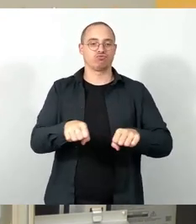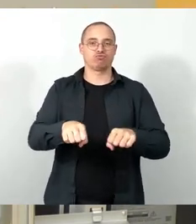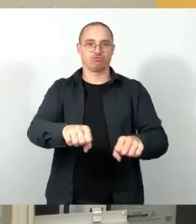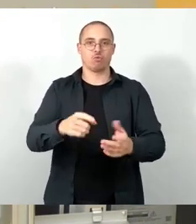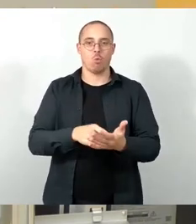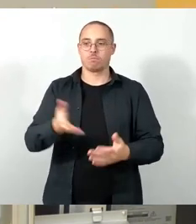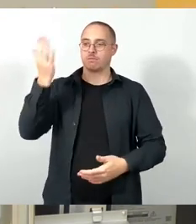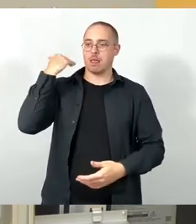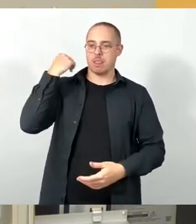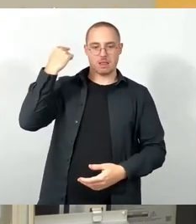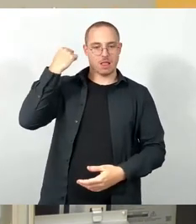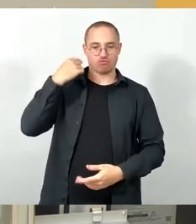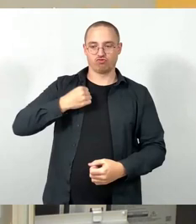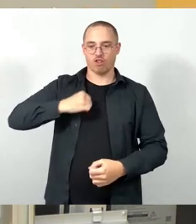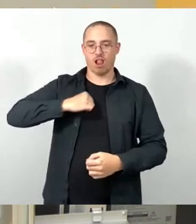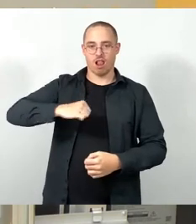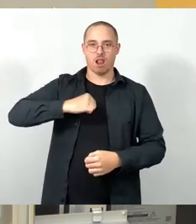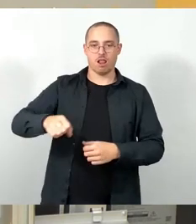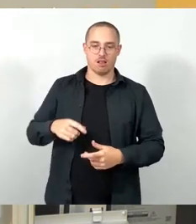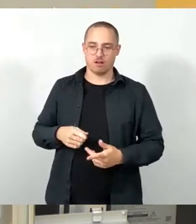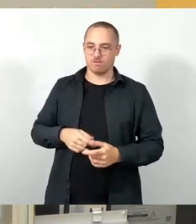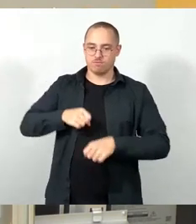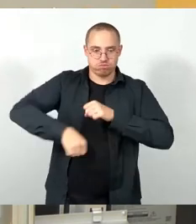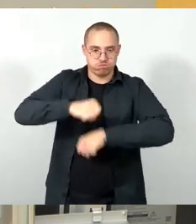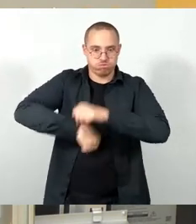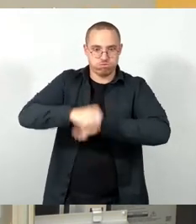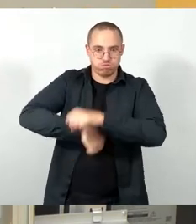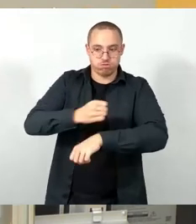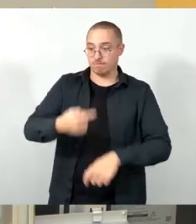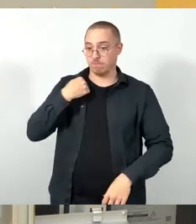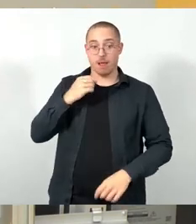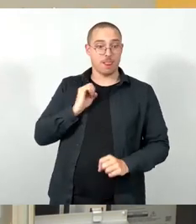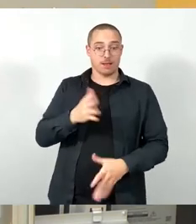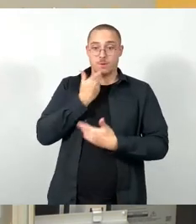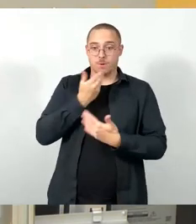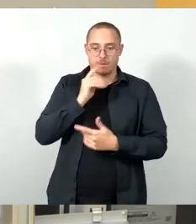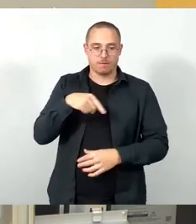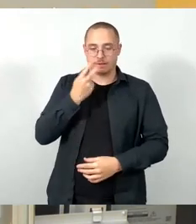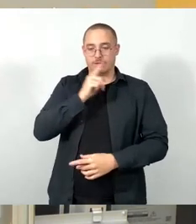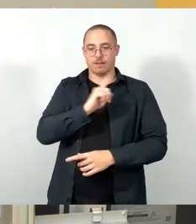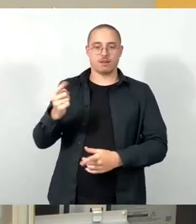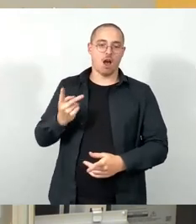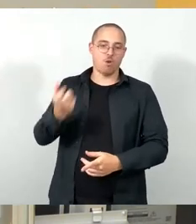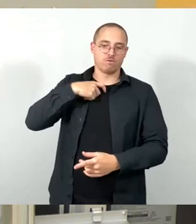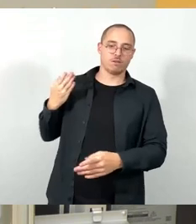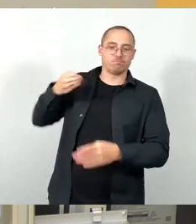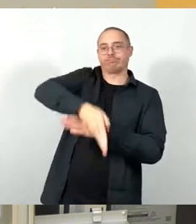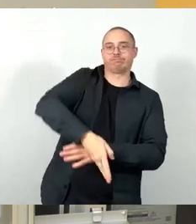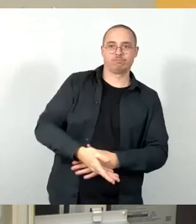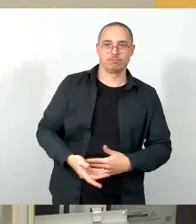und man ist unbeleuchtet und man wird nicht gesehen über den Haufen gefahren. Also, es geht hier darum, dass wir eine